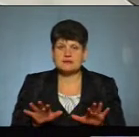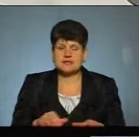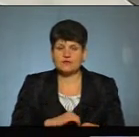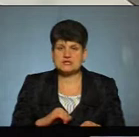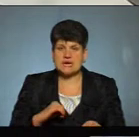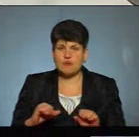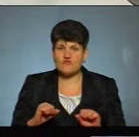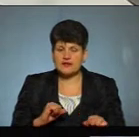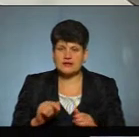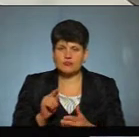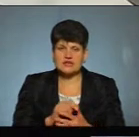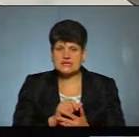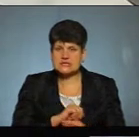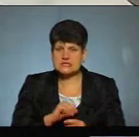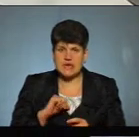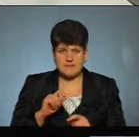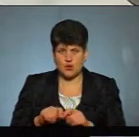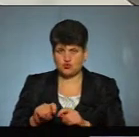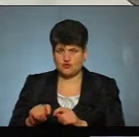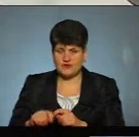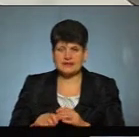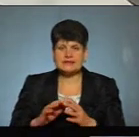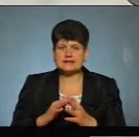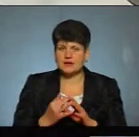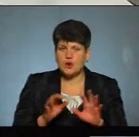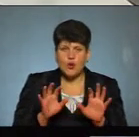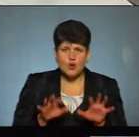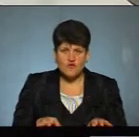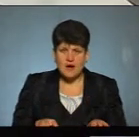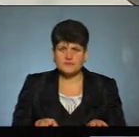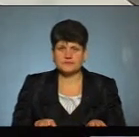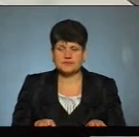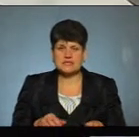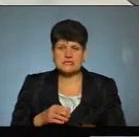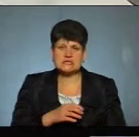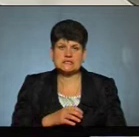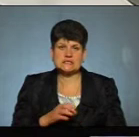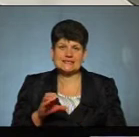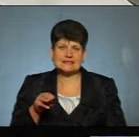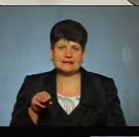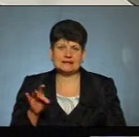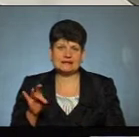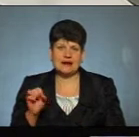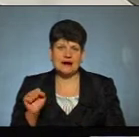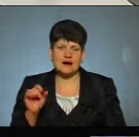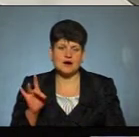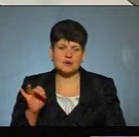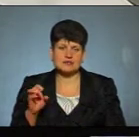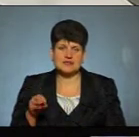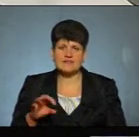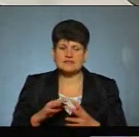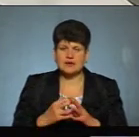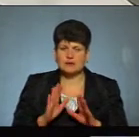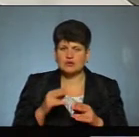які мали б самі проконтролювати. Тому що селищний голова, староста на селі, він буде краще